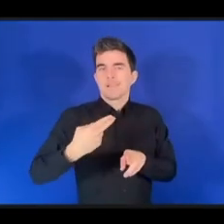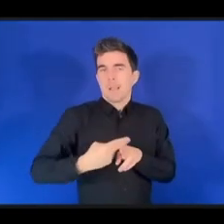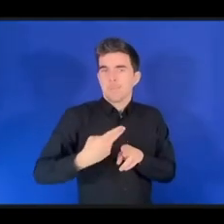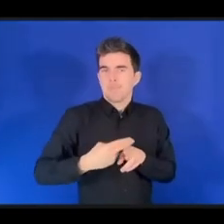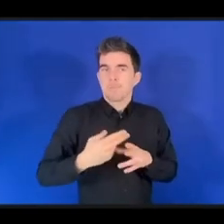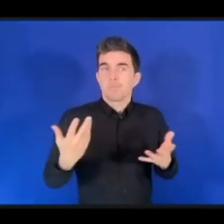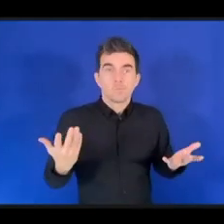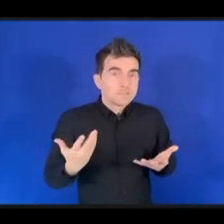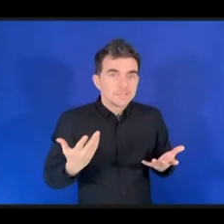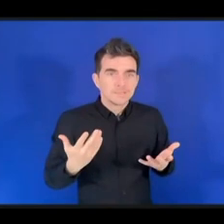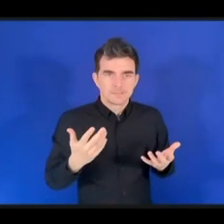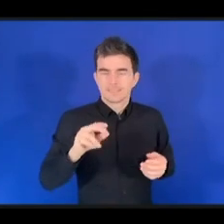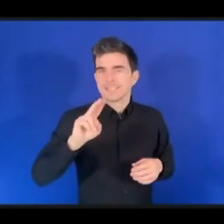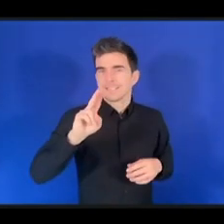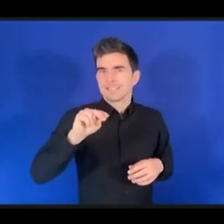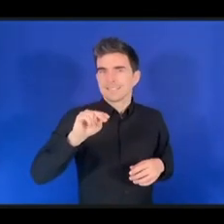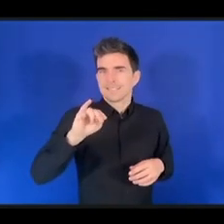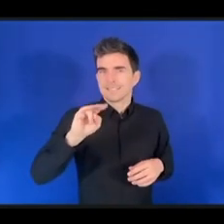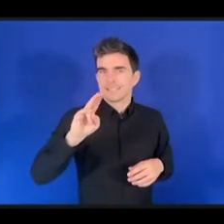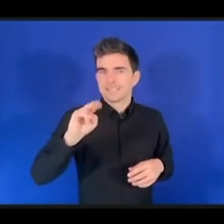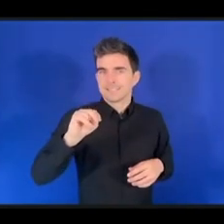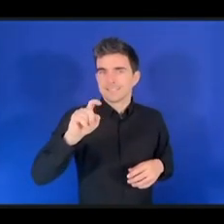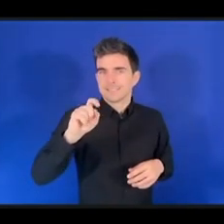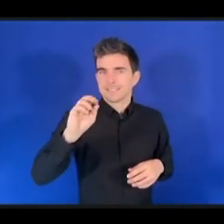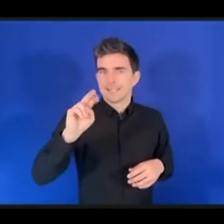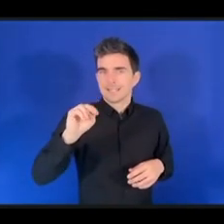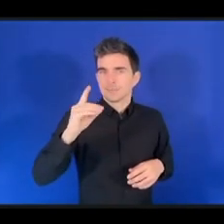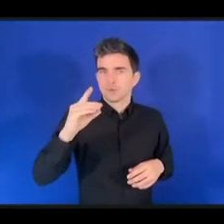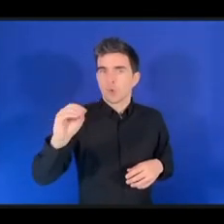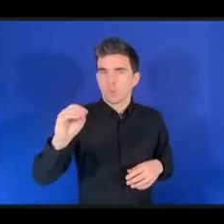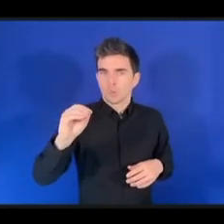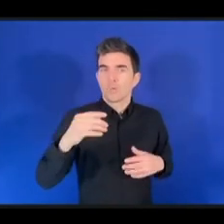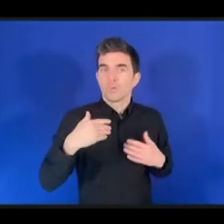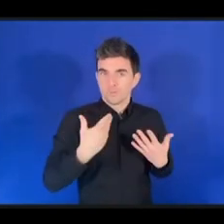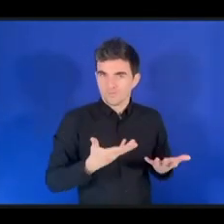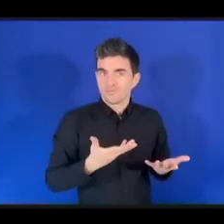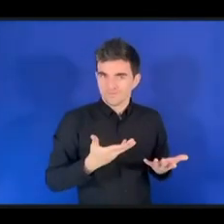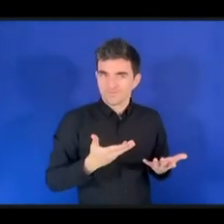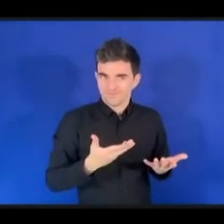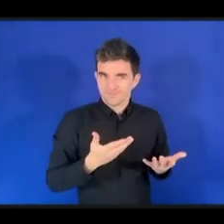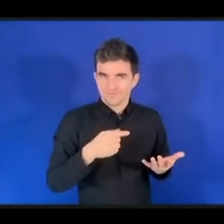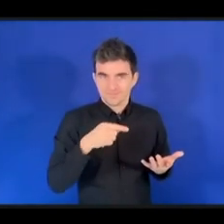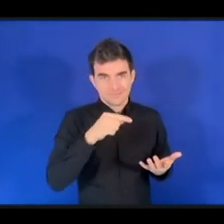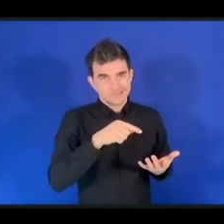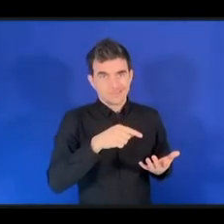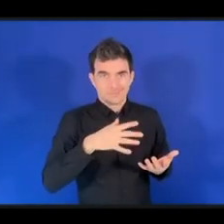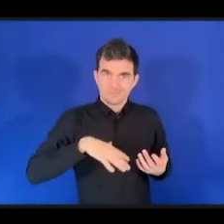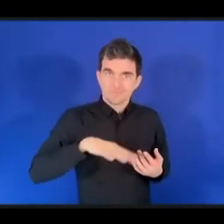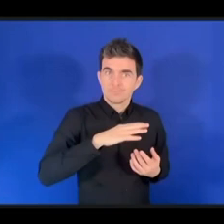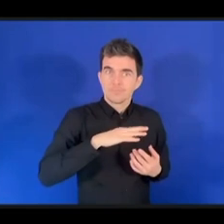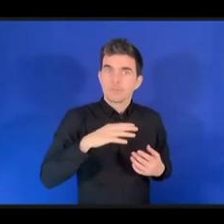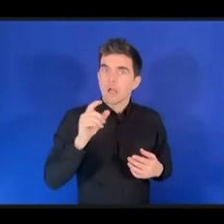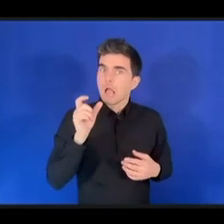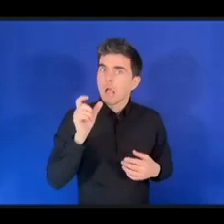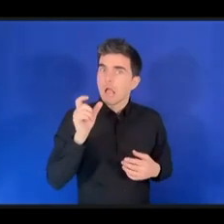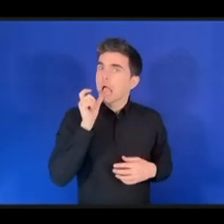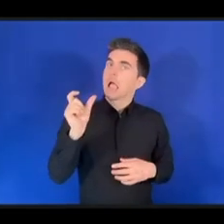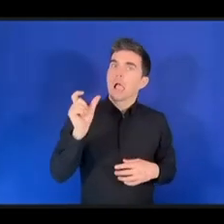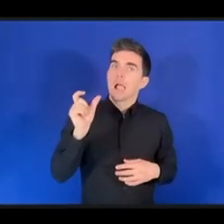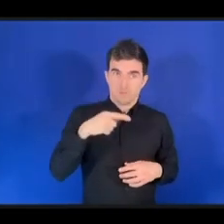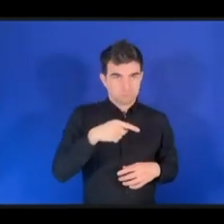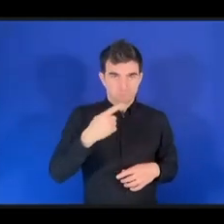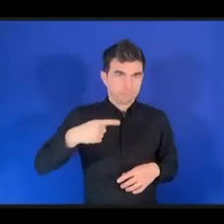сегодня мы видим, как представлено это искусство в таких компаниях, как